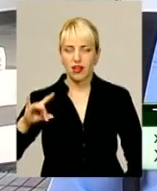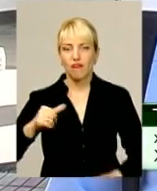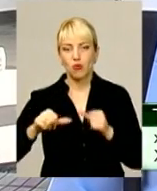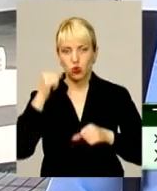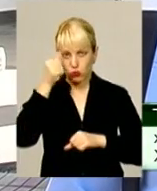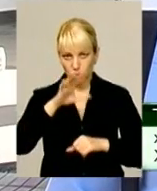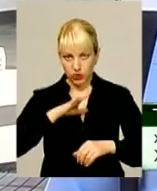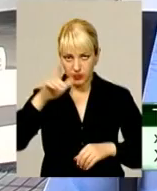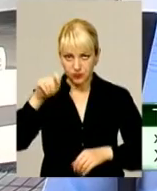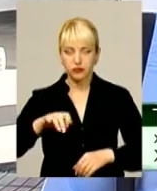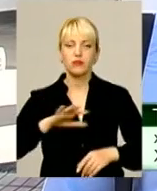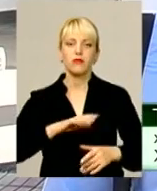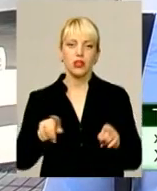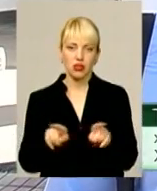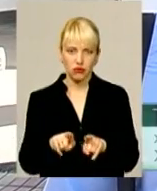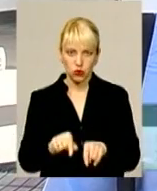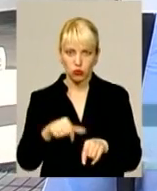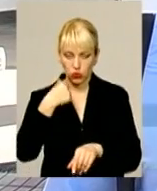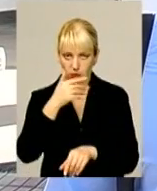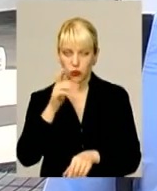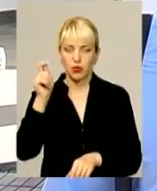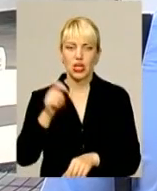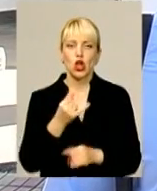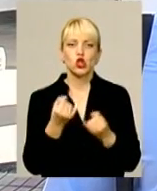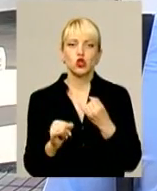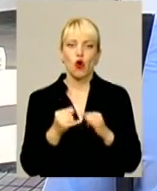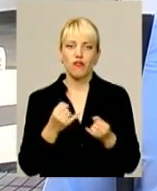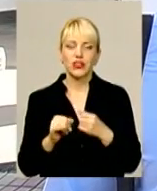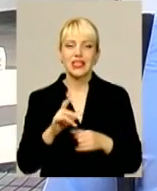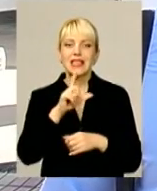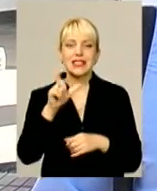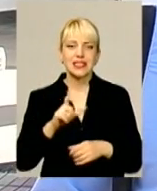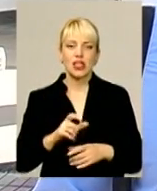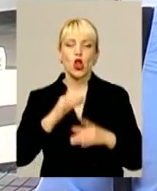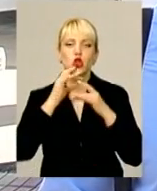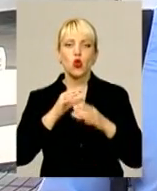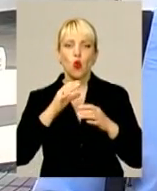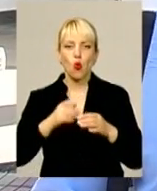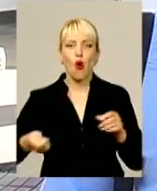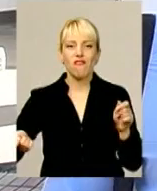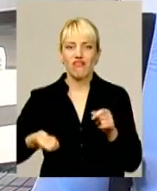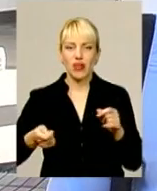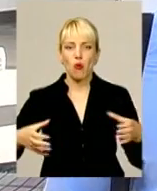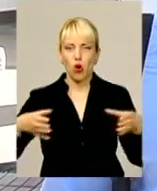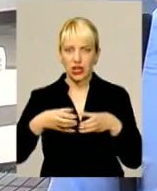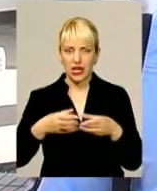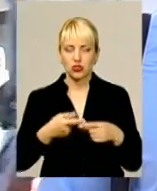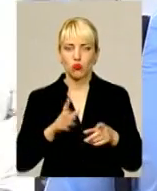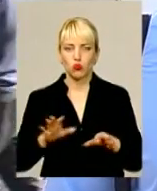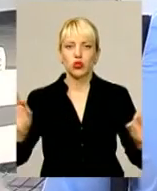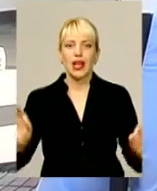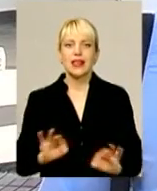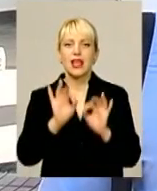року, цього року він приїде у нас в жовтні з Духовим оркестром Швейцарії. Залишиться тут і буде диригувати